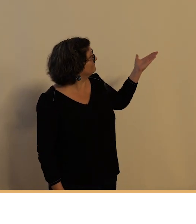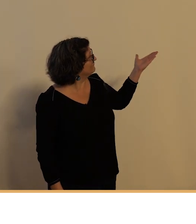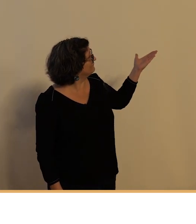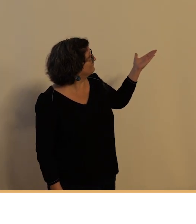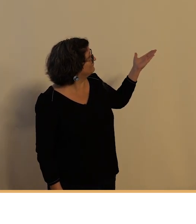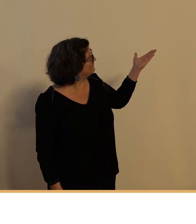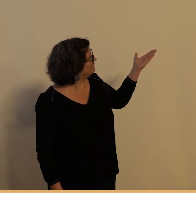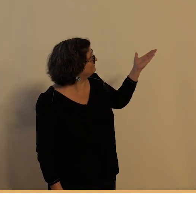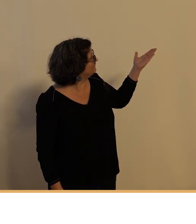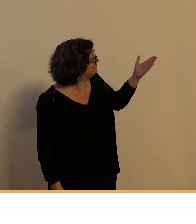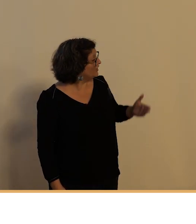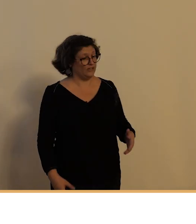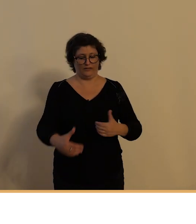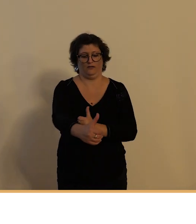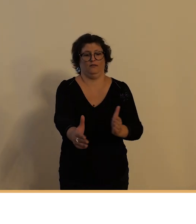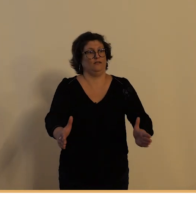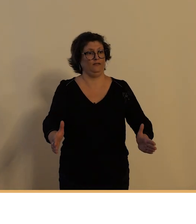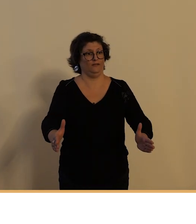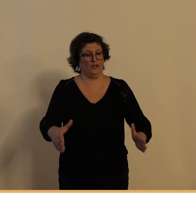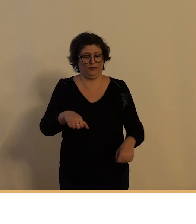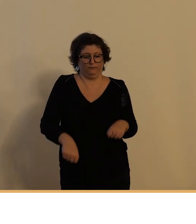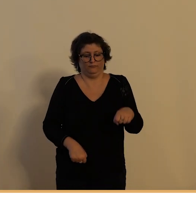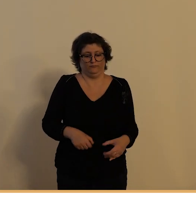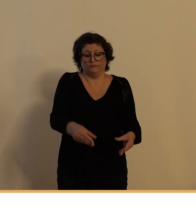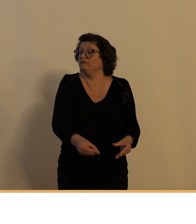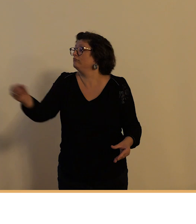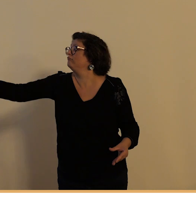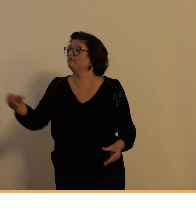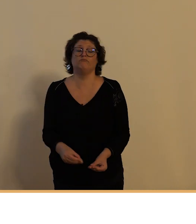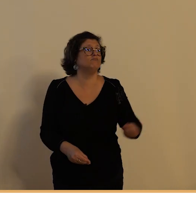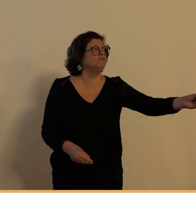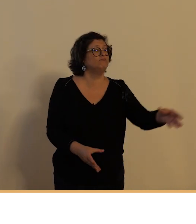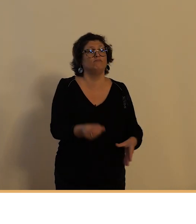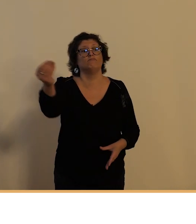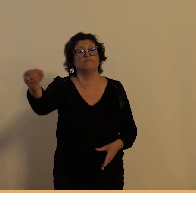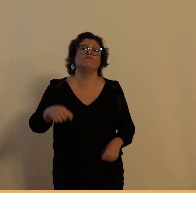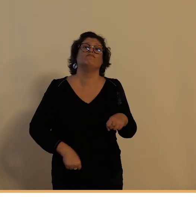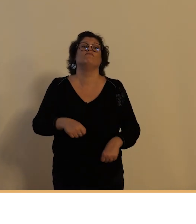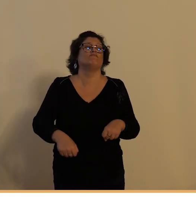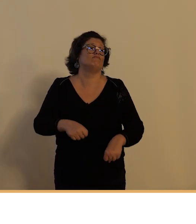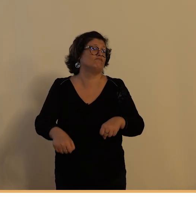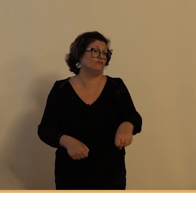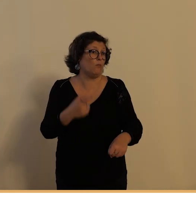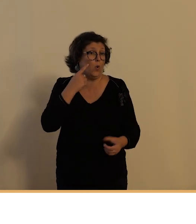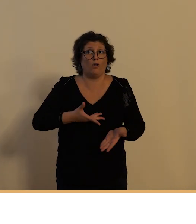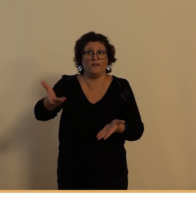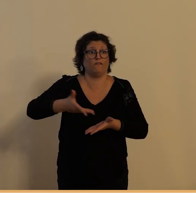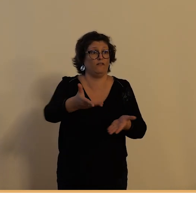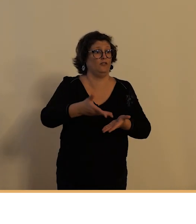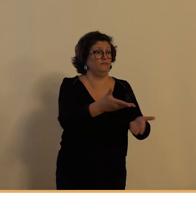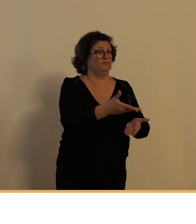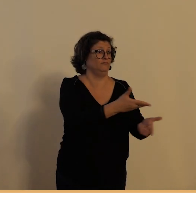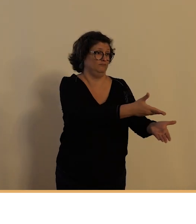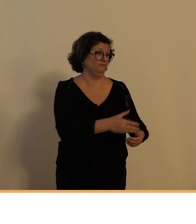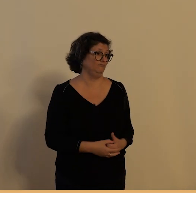petit peu disparu les triporteurs aujourd'hui appelés vélo cargo et qui maintenant font partie intégrante de